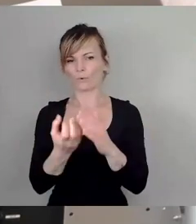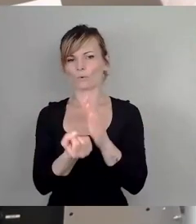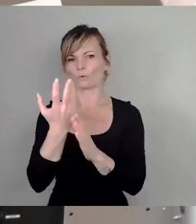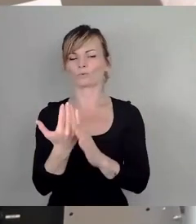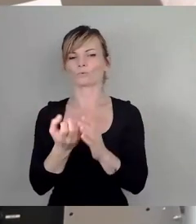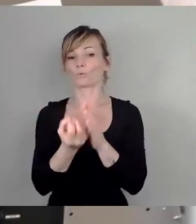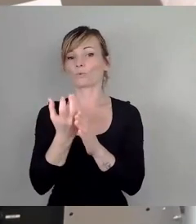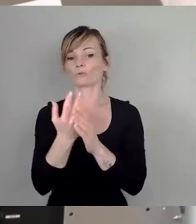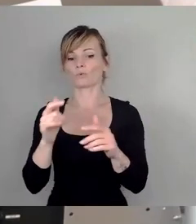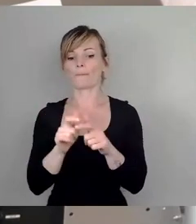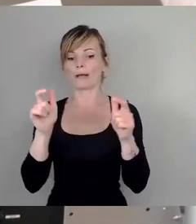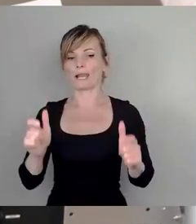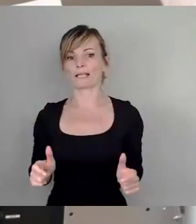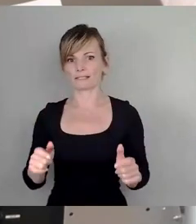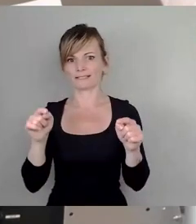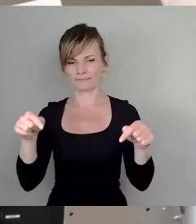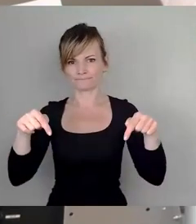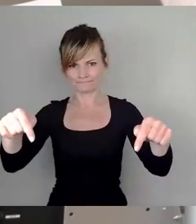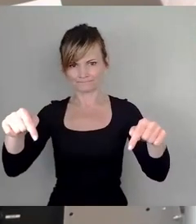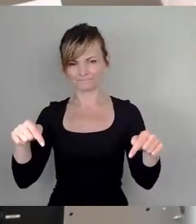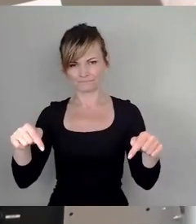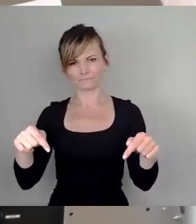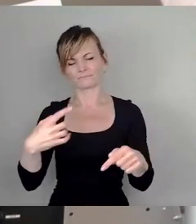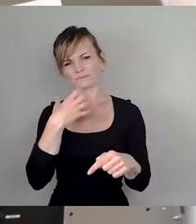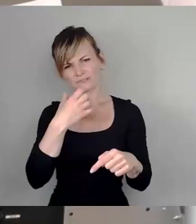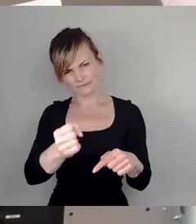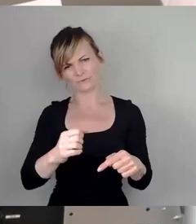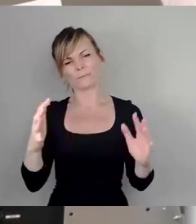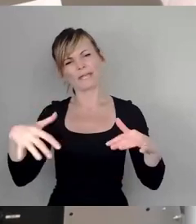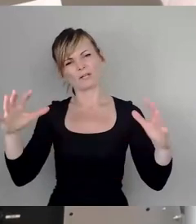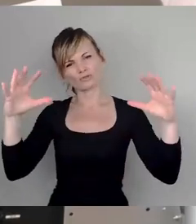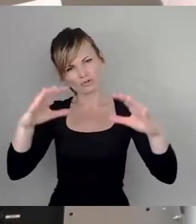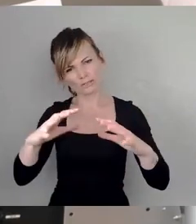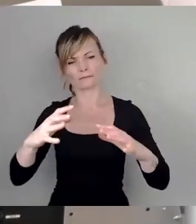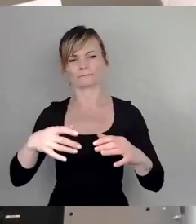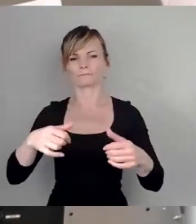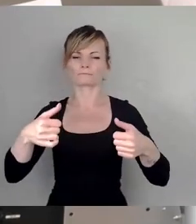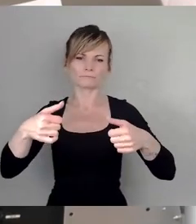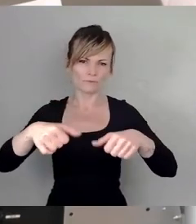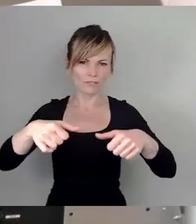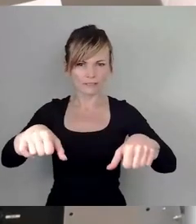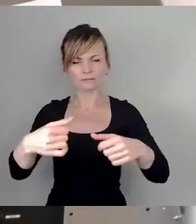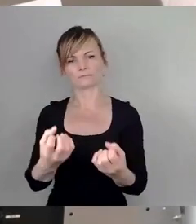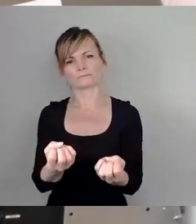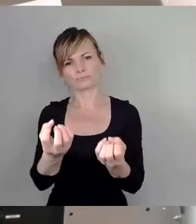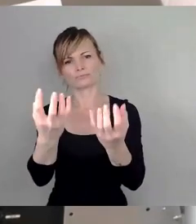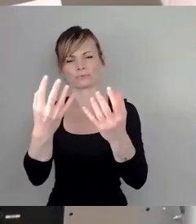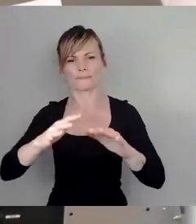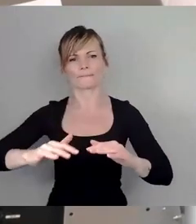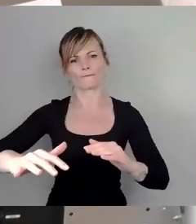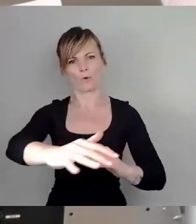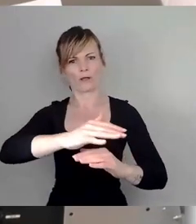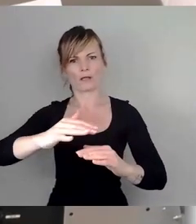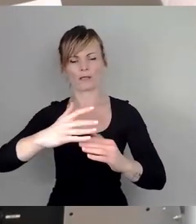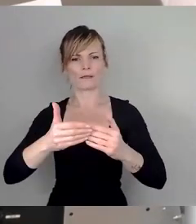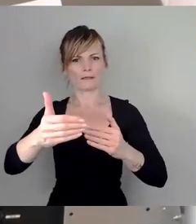mit dem Ziel einer Begrünung des Vorplatzes, einer Verschattung und einer Schaffung von mehr Aufenthaltsqualität. Was hat die Verwaltung getan? Die